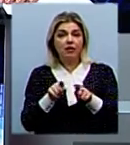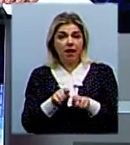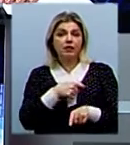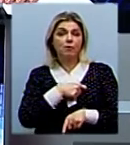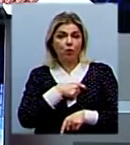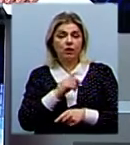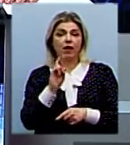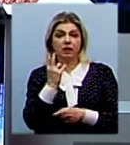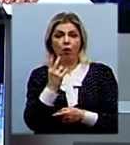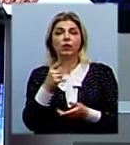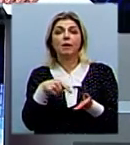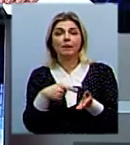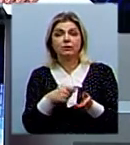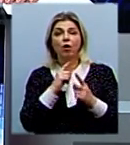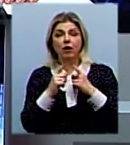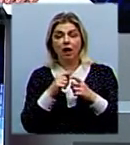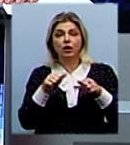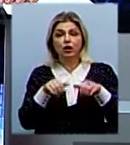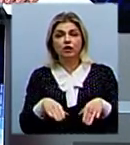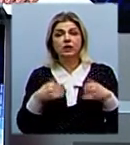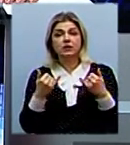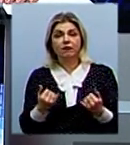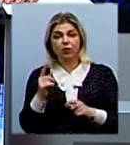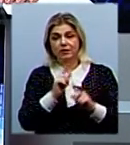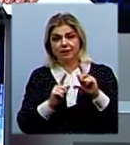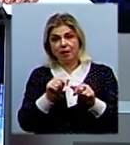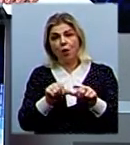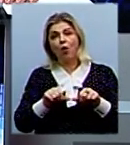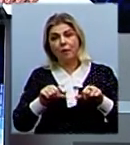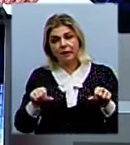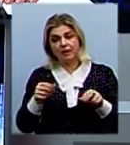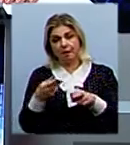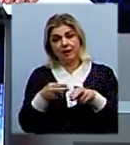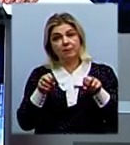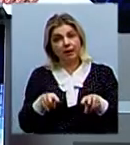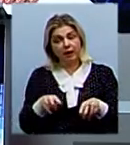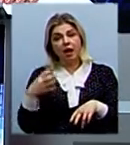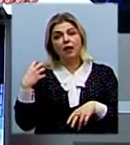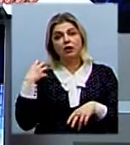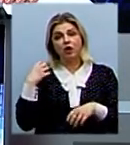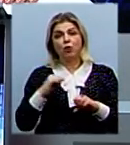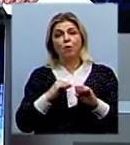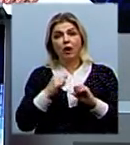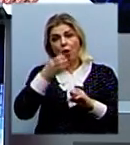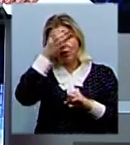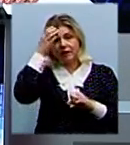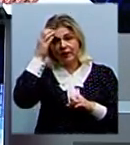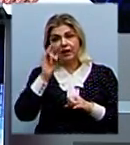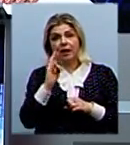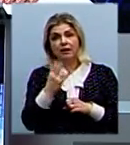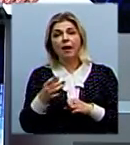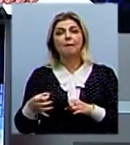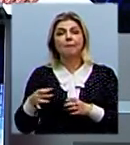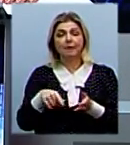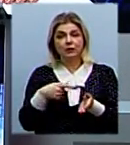Миколаївської міської ради вирішили сьогодні на засіданні комісії з техногенної безпеки. Начальник управління освіти Миколаївської міської